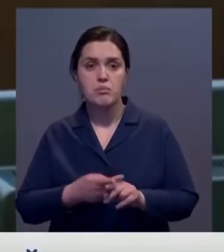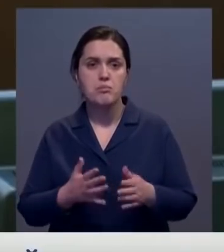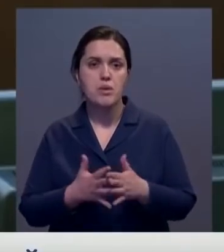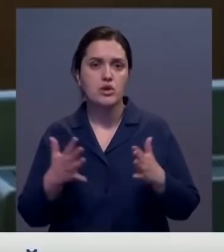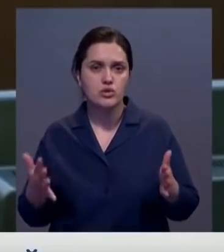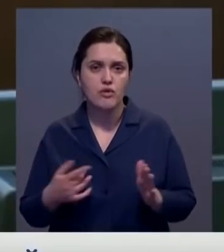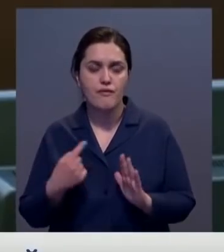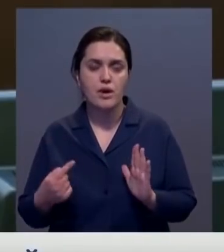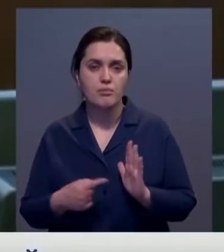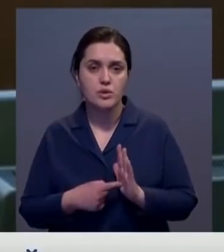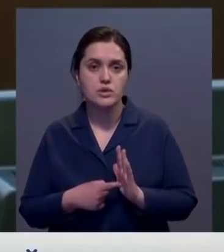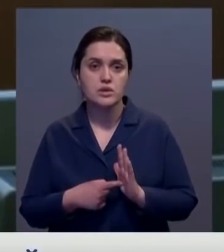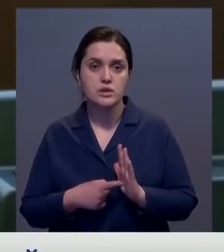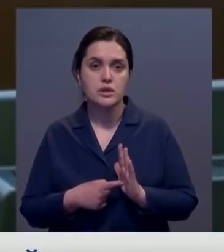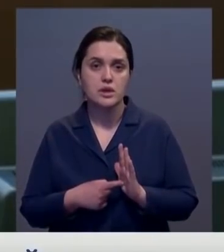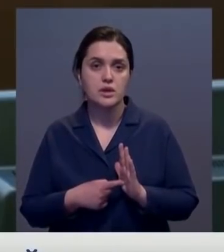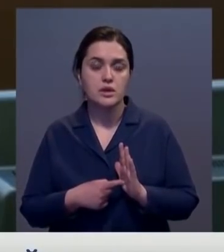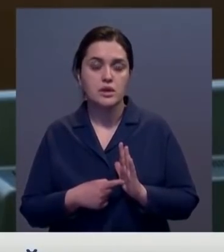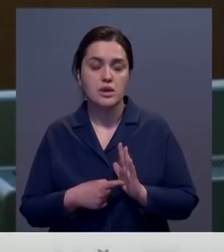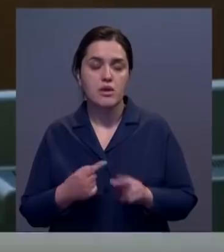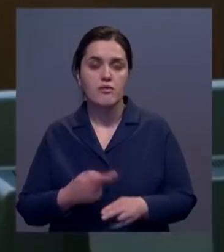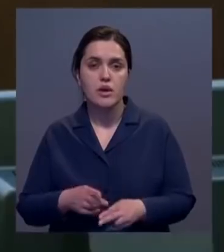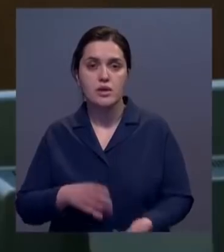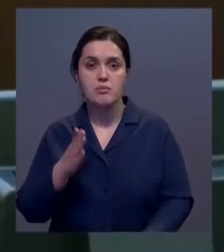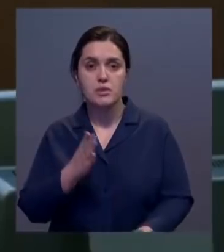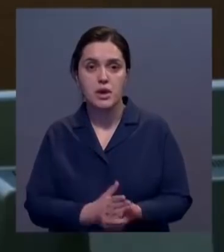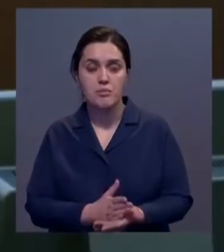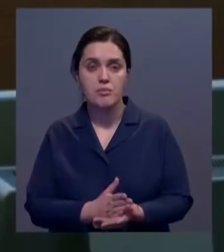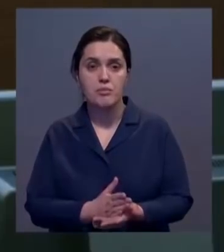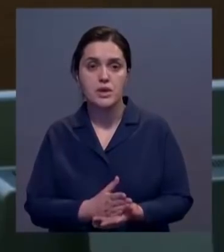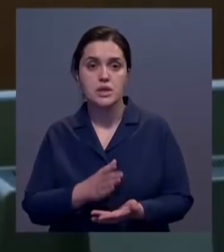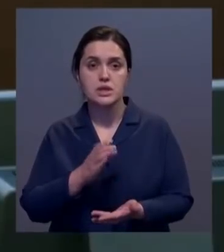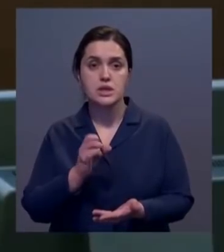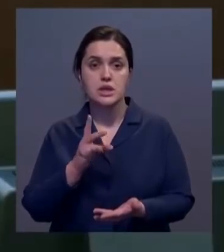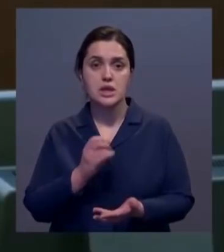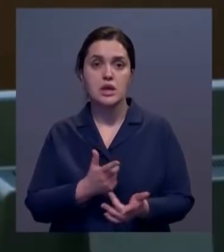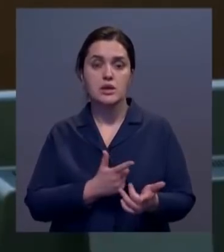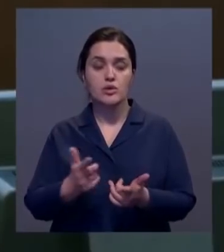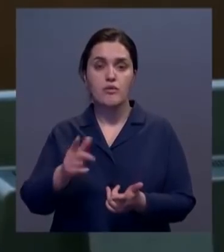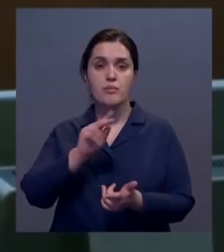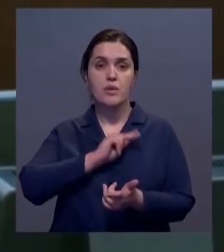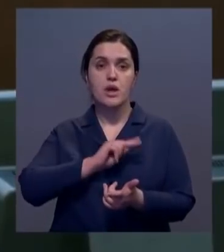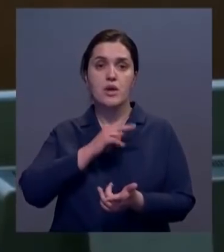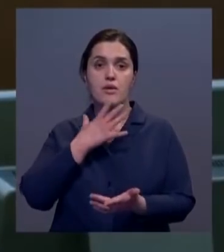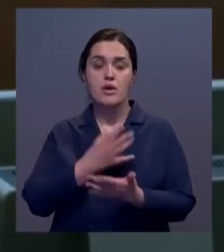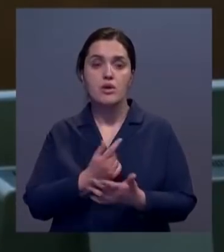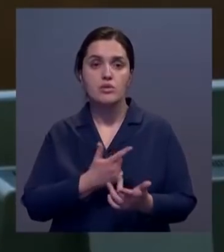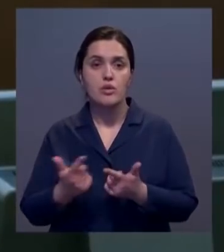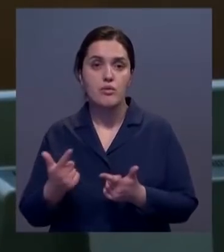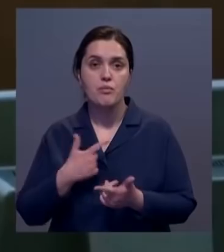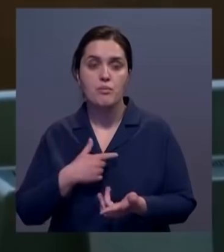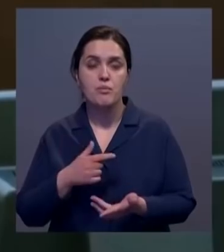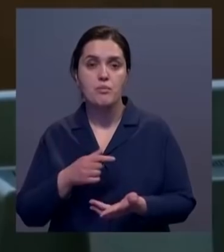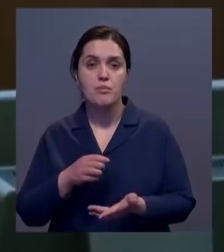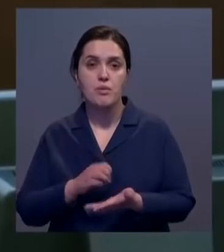вопрос, и в этом направлении сенаторы готовы поработать, и эту свою готовность мы обозначили